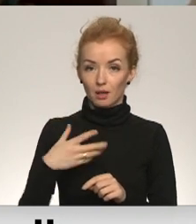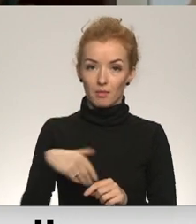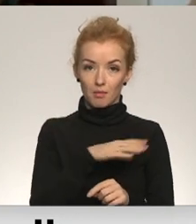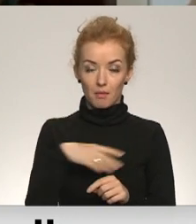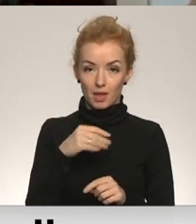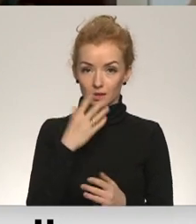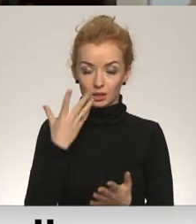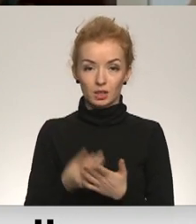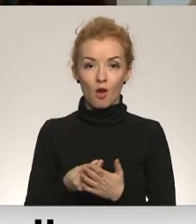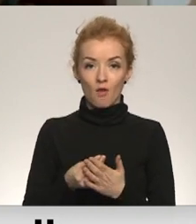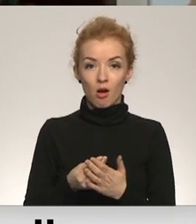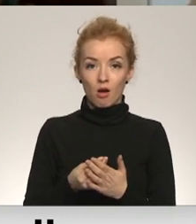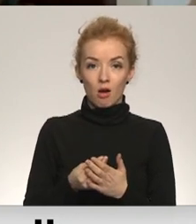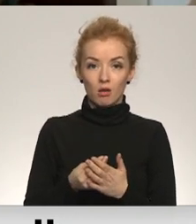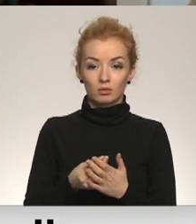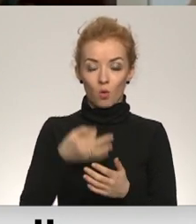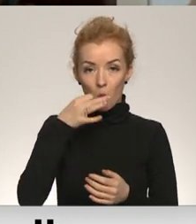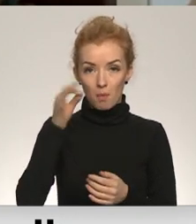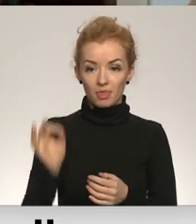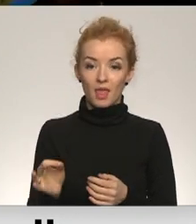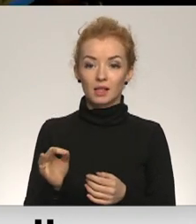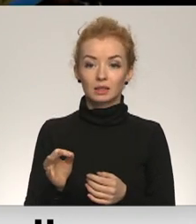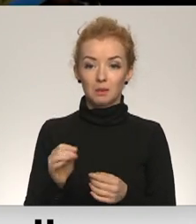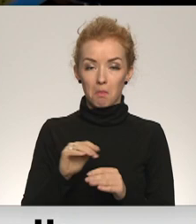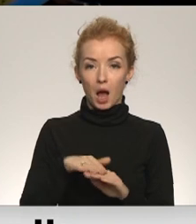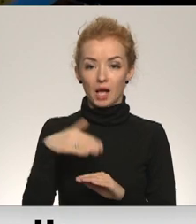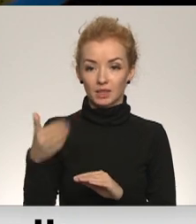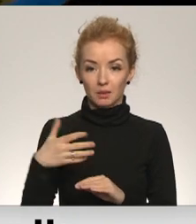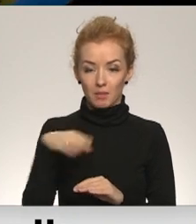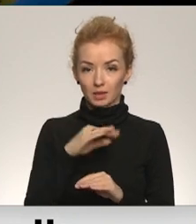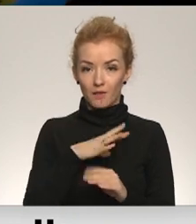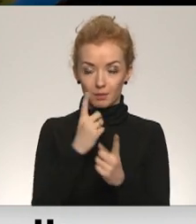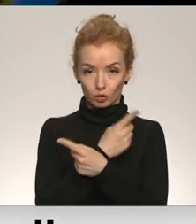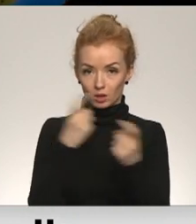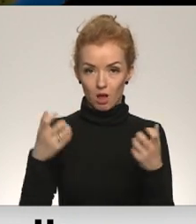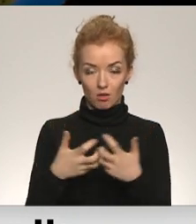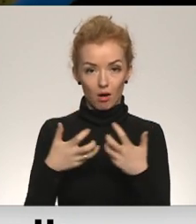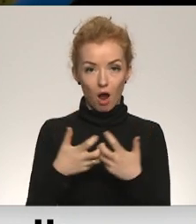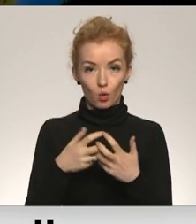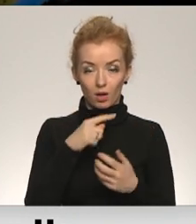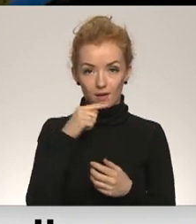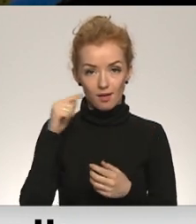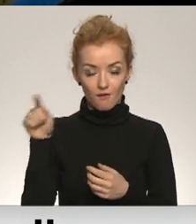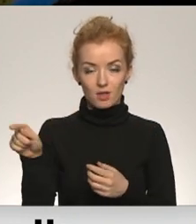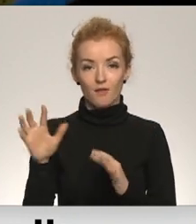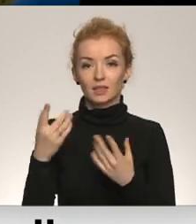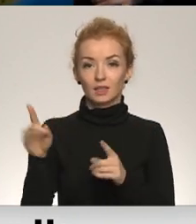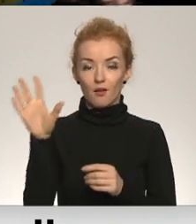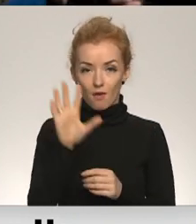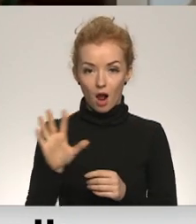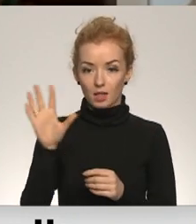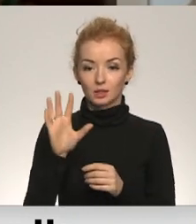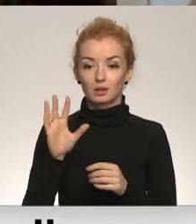savu kompetenci pārsniedzam. Mēs nevaram izludināt karu Krievijai vai kādai citai valstī.